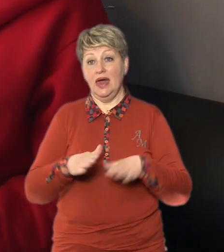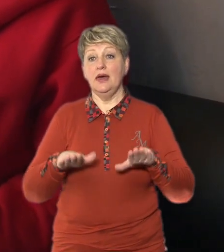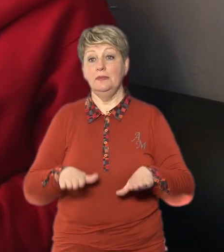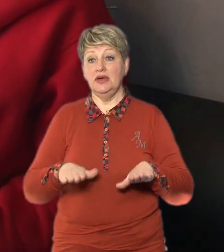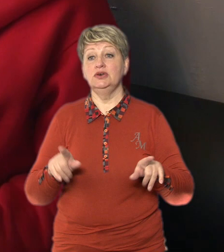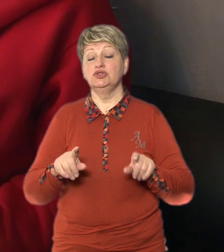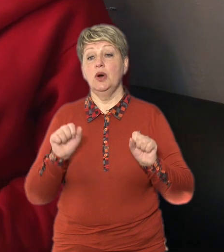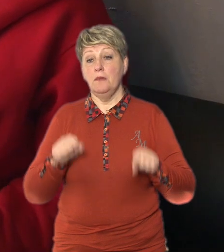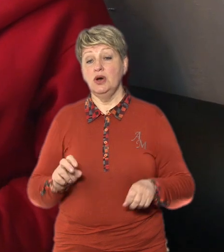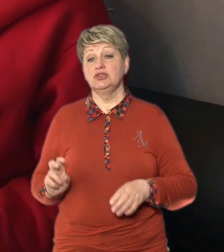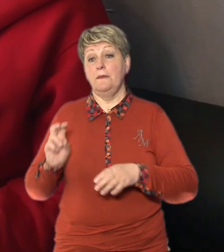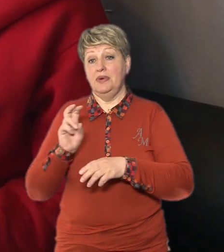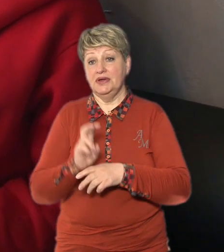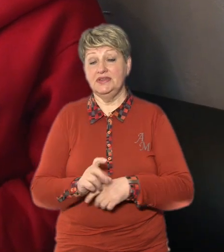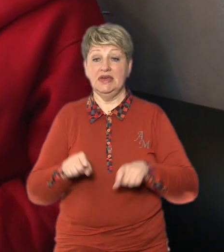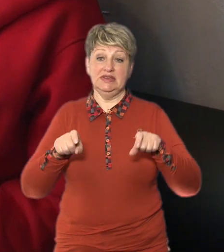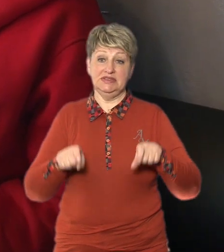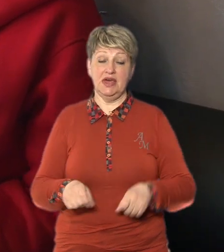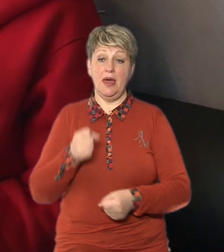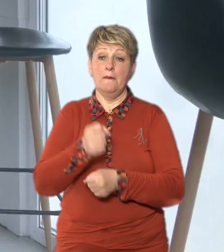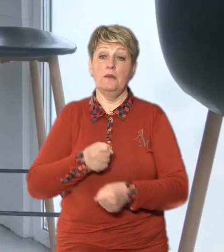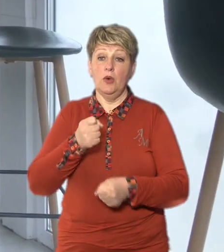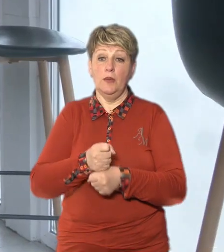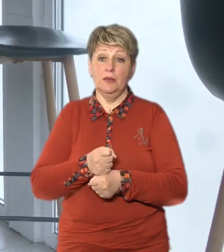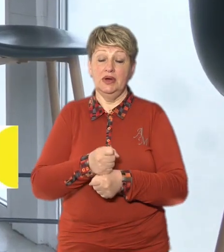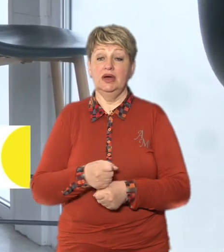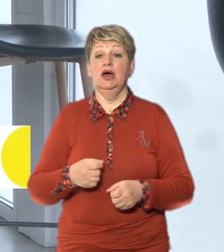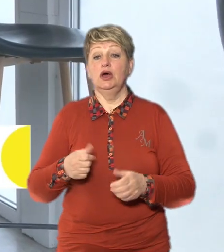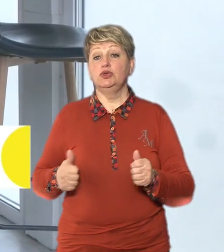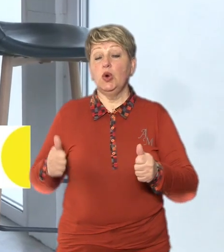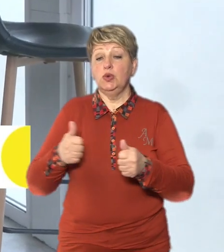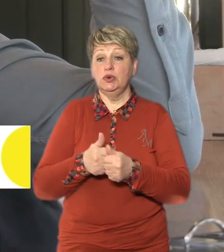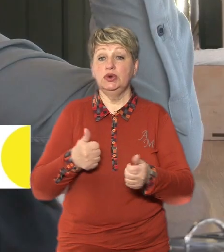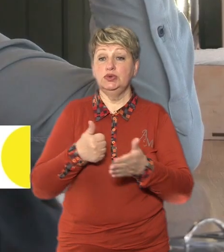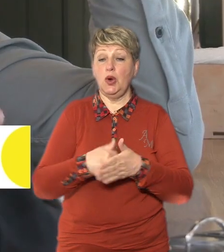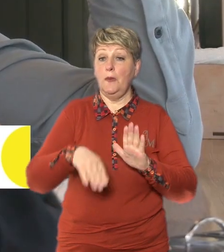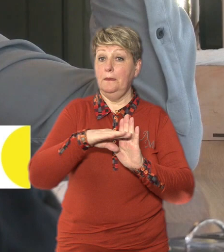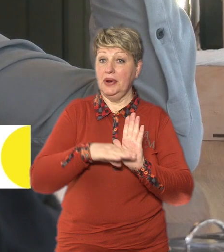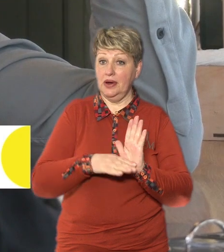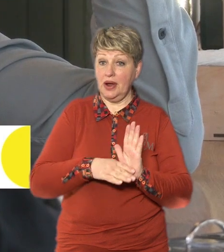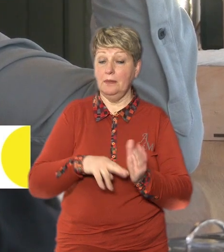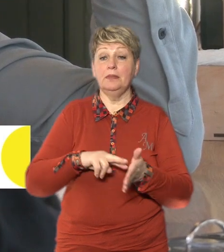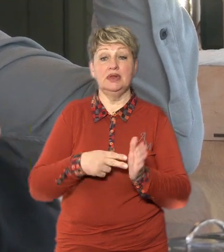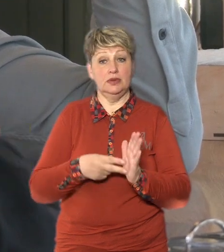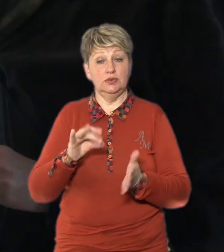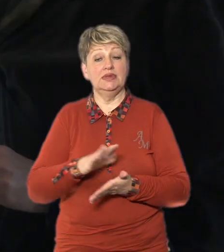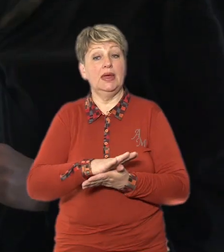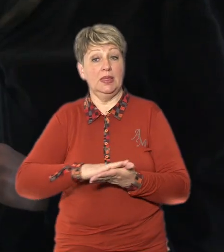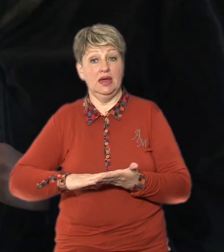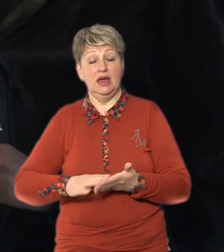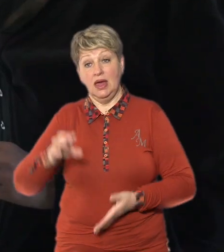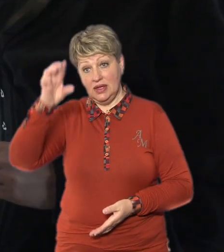з днівцем, сісти, попрацювати, бо я працюю віддавно Долучатися до грантових програм планують і надалі, каже пан Сергій